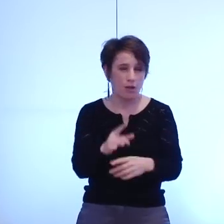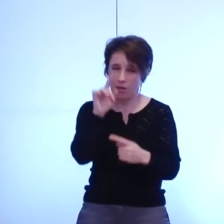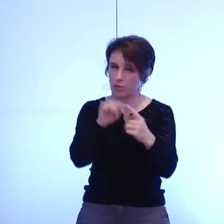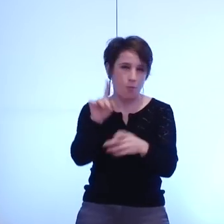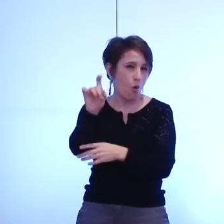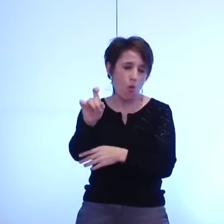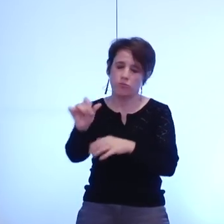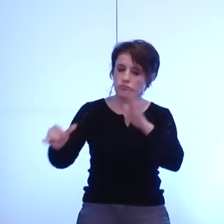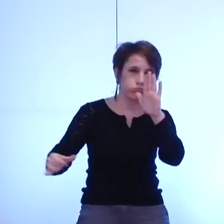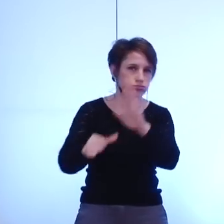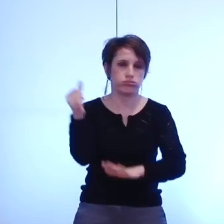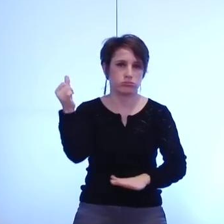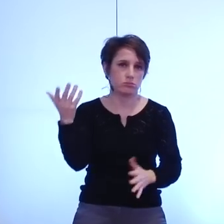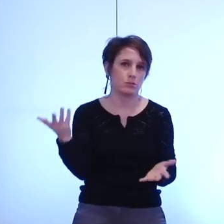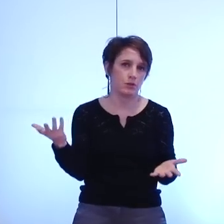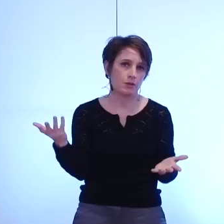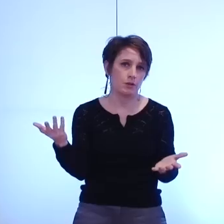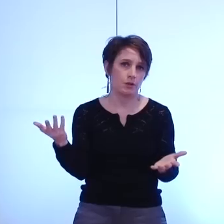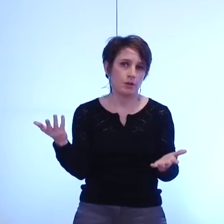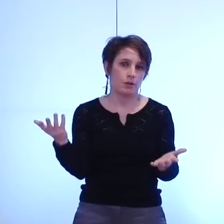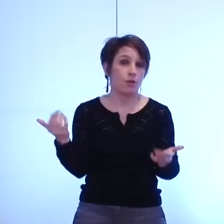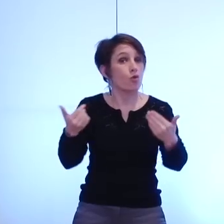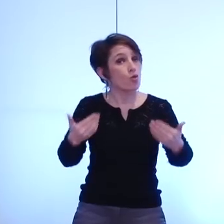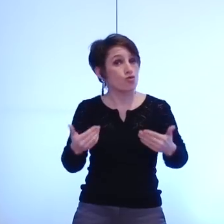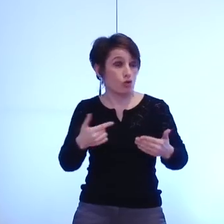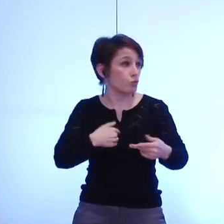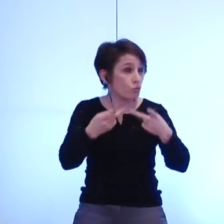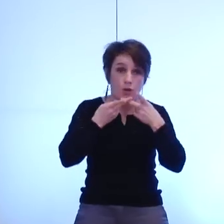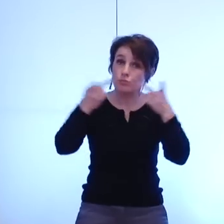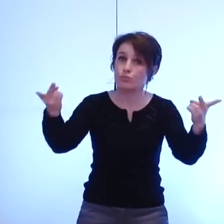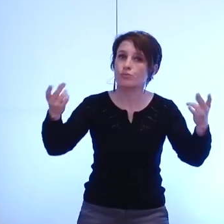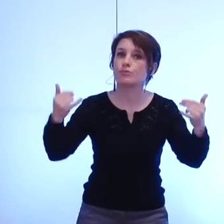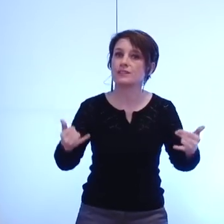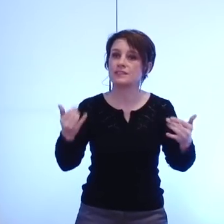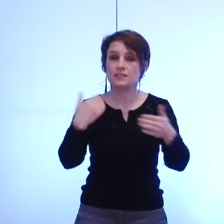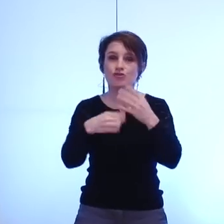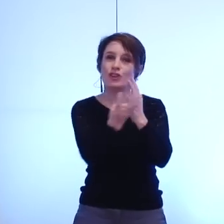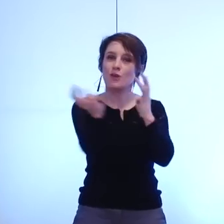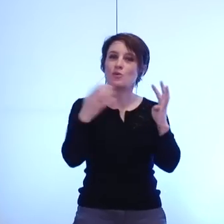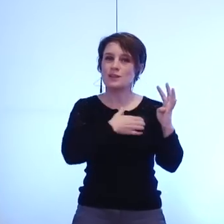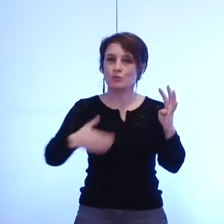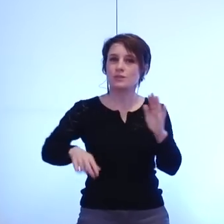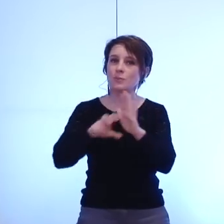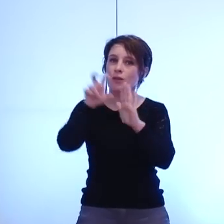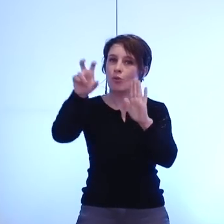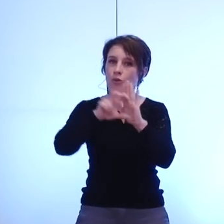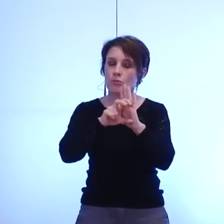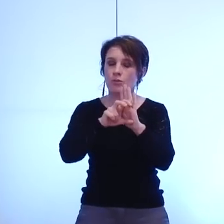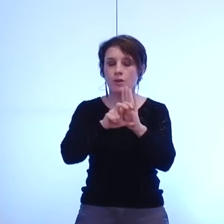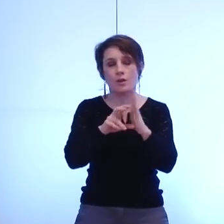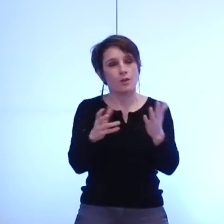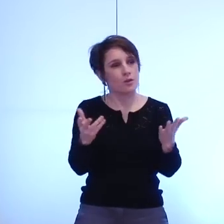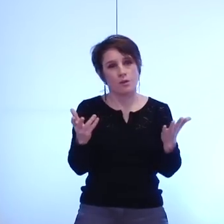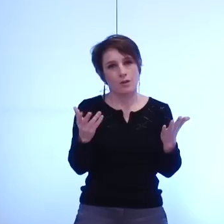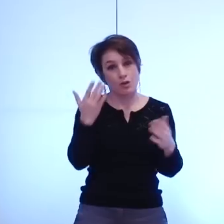et évidemment en m'exprimant aujourd'hui ici devant le conseil municipal de Grenoble je sais